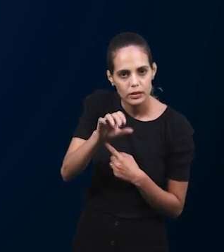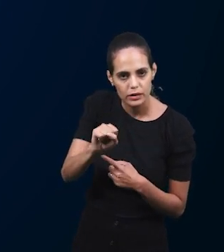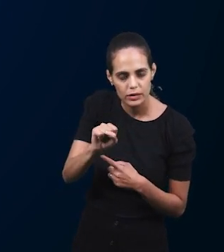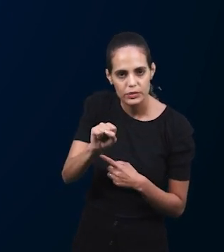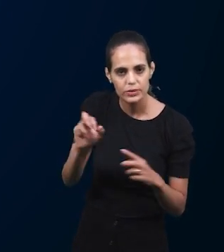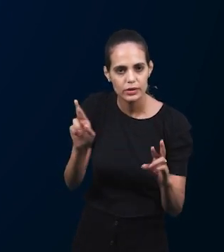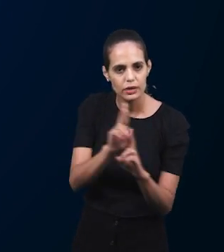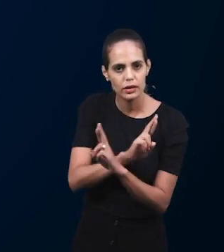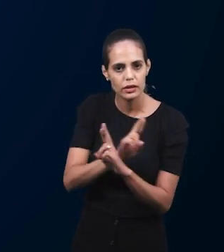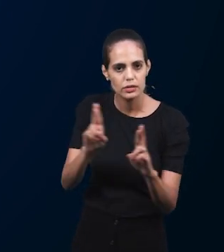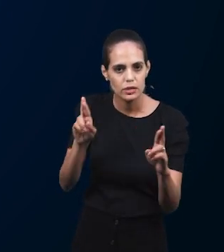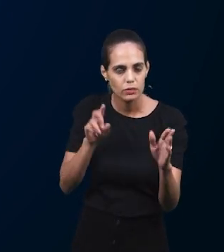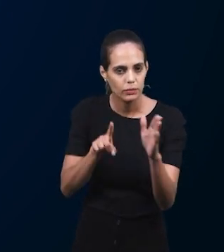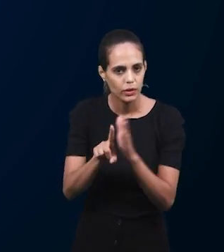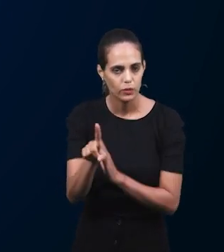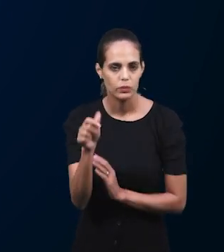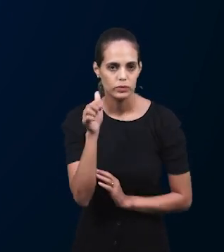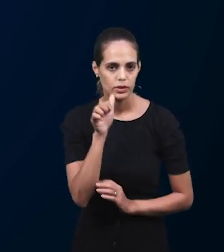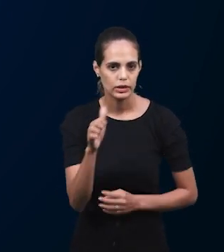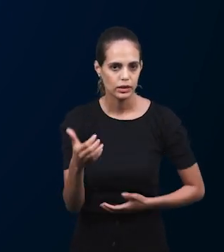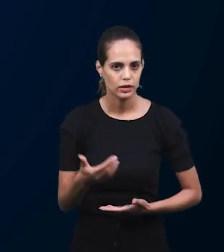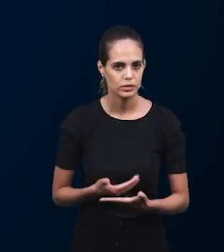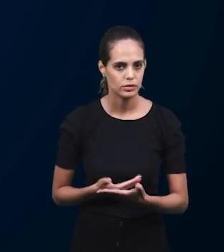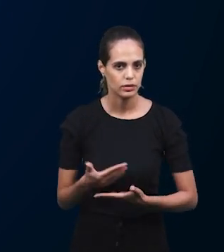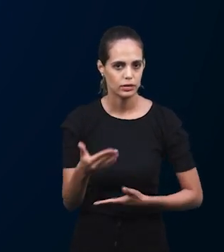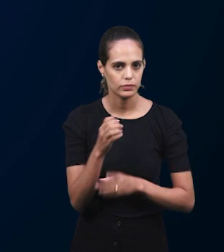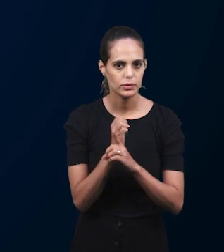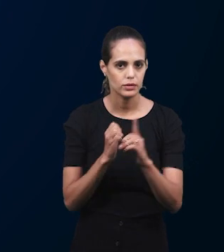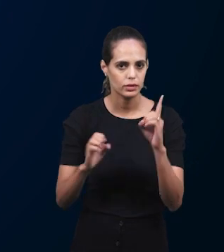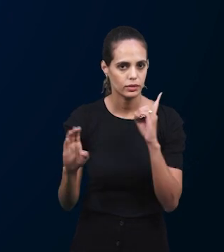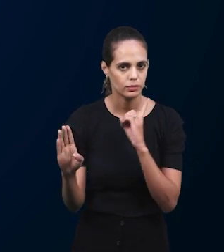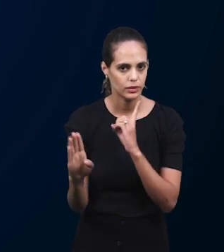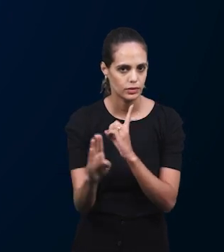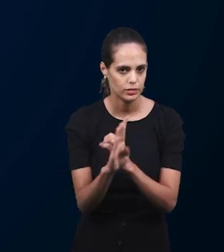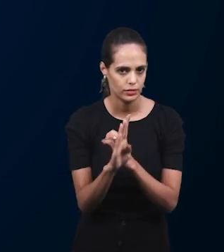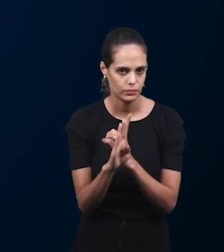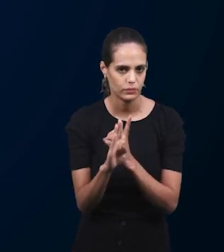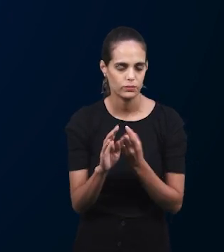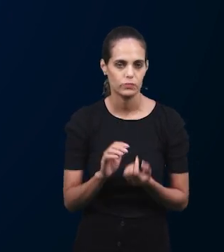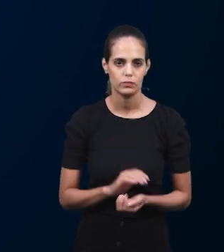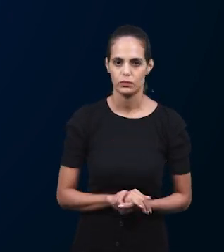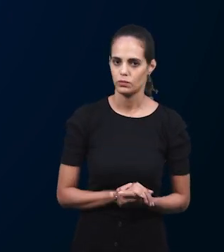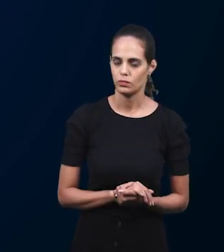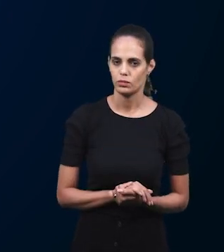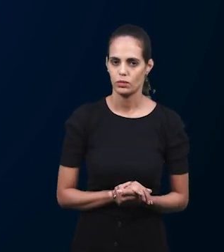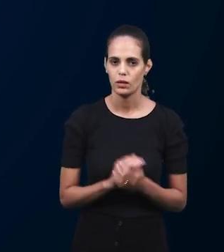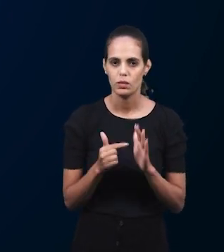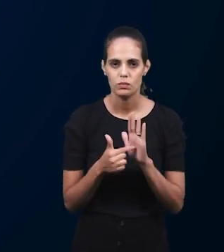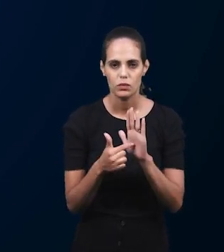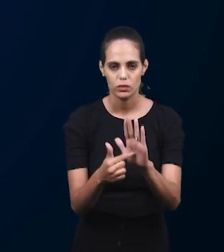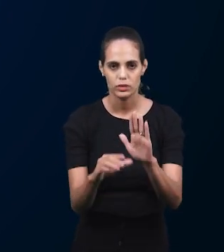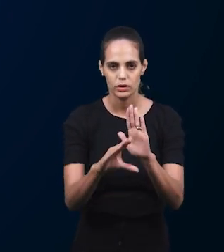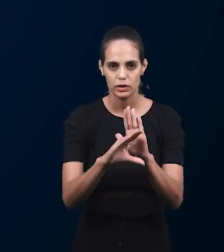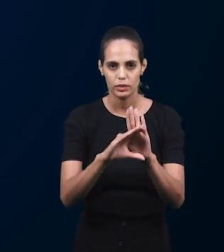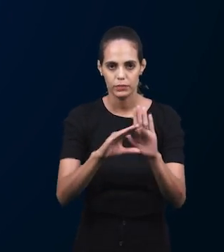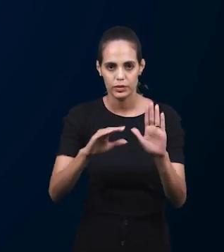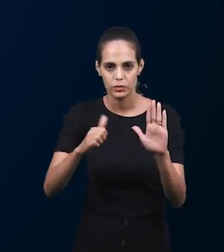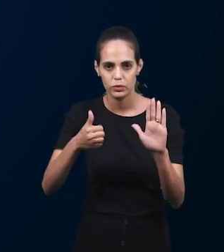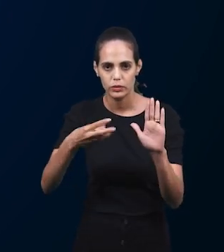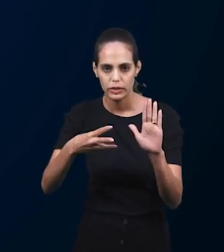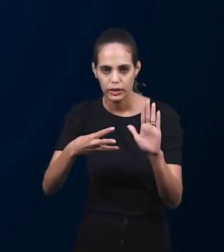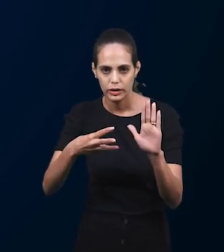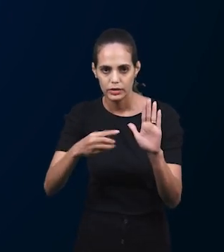Доменезис в отношении вопроса, который был задан сестрам во время воскресной школы в 13